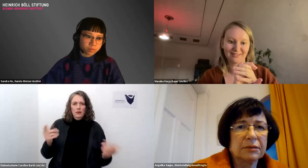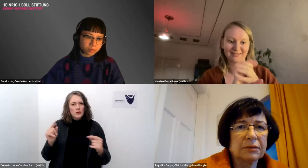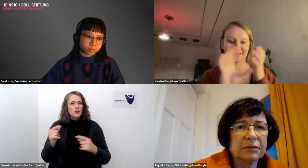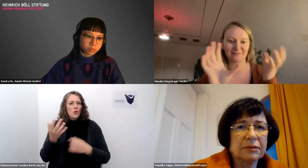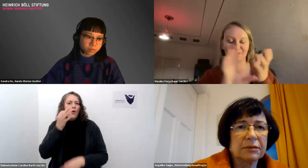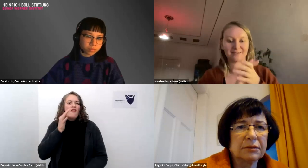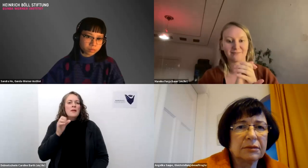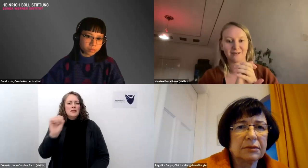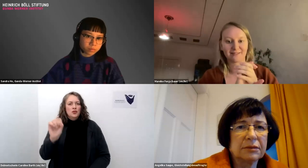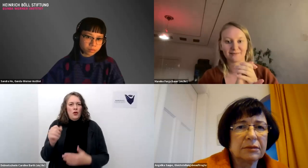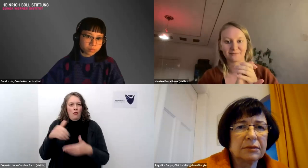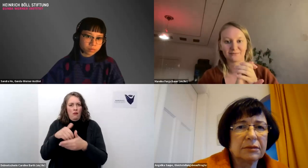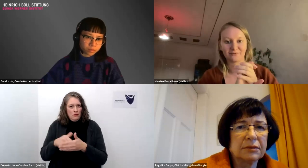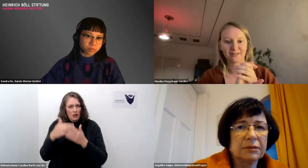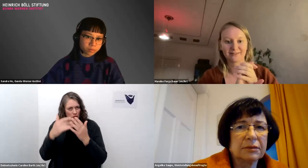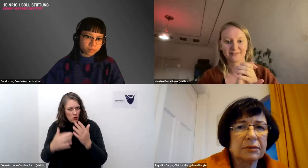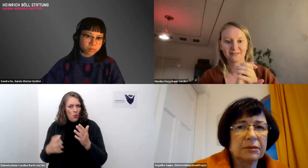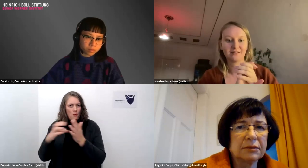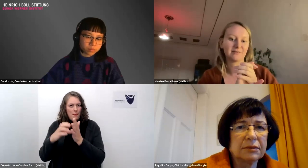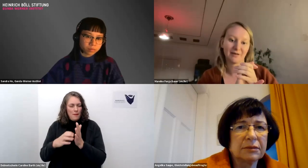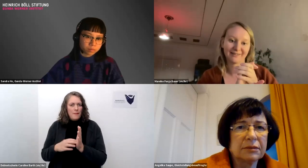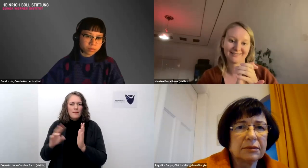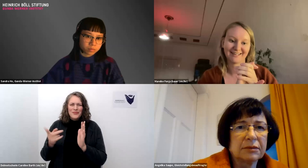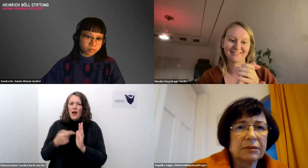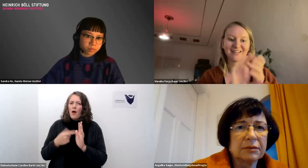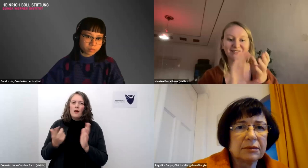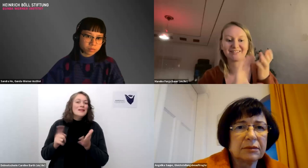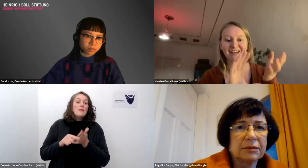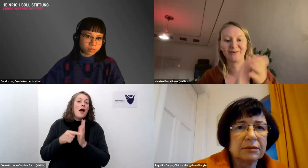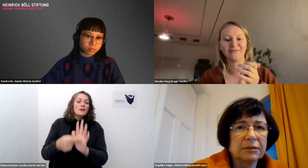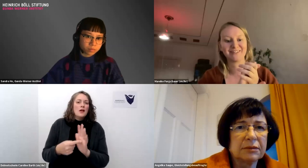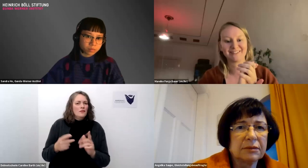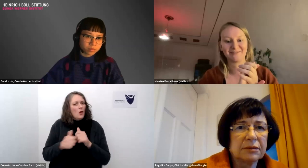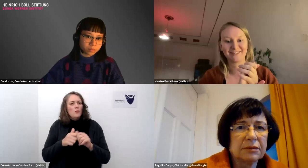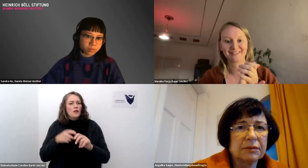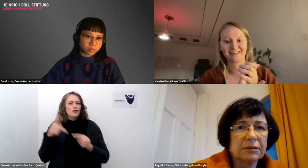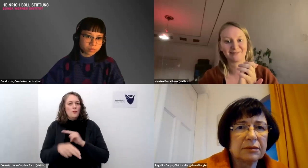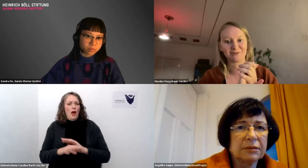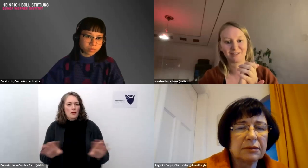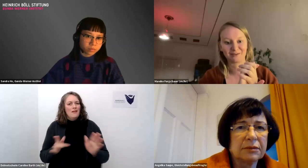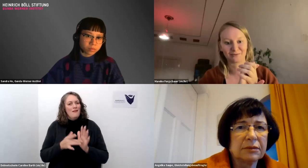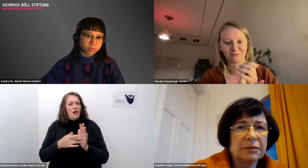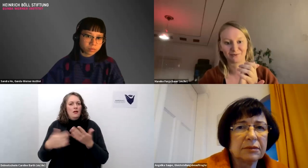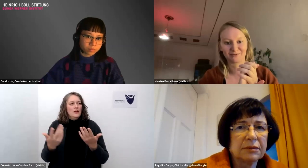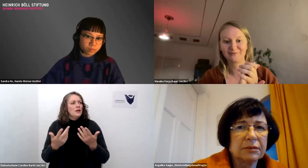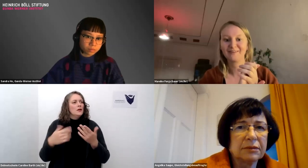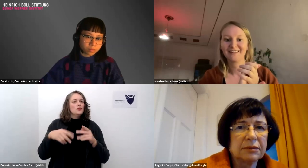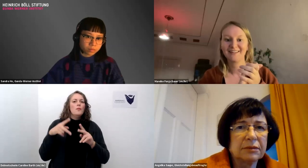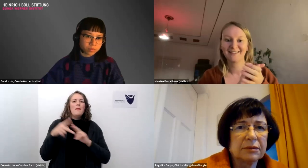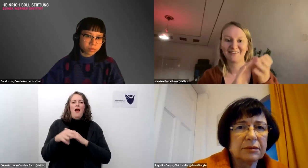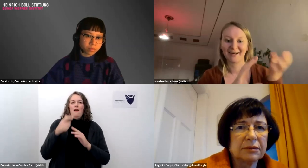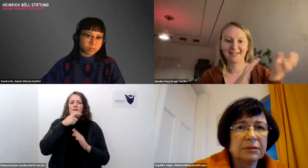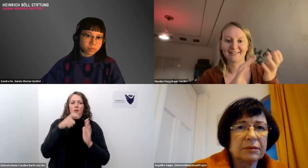konnte die sich eben mit diesen thematiken befassen nicht mehr angezeigt sind also das kann irgendwie nicht der weg sein dem entgegen zu wirken